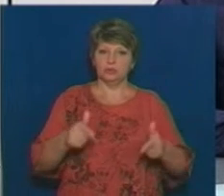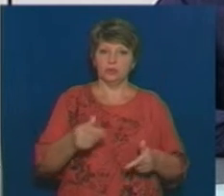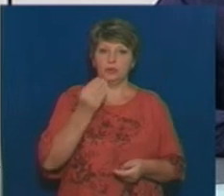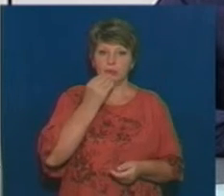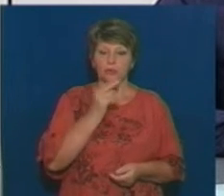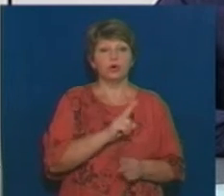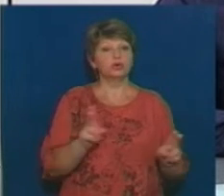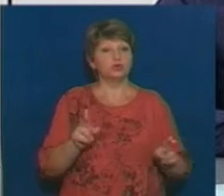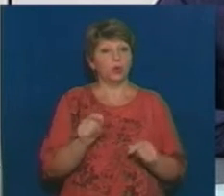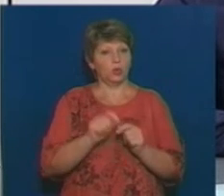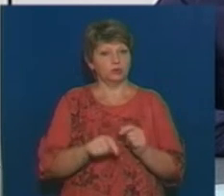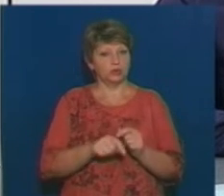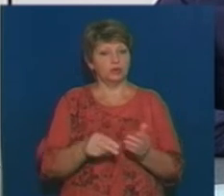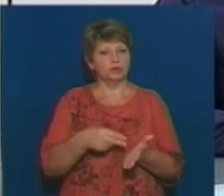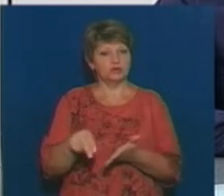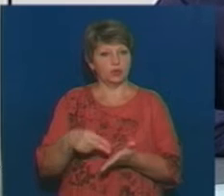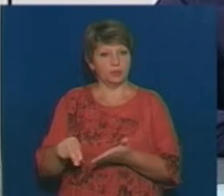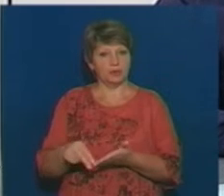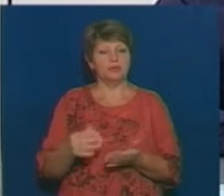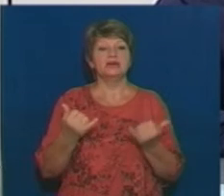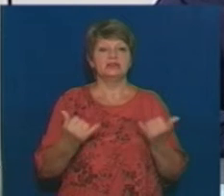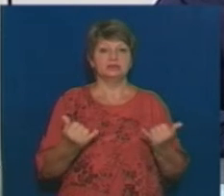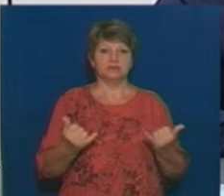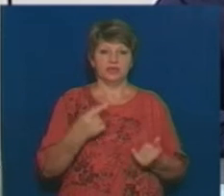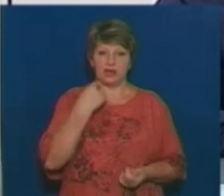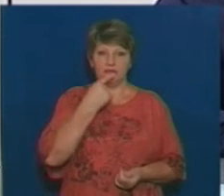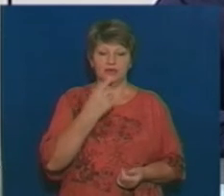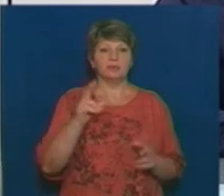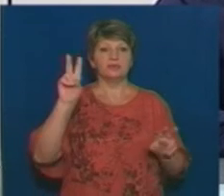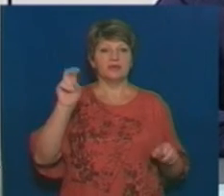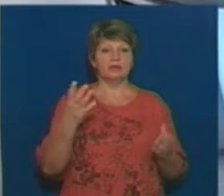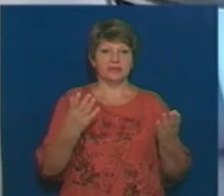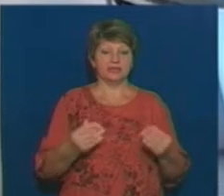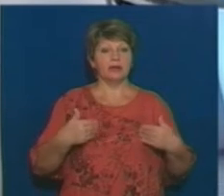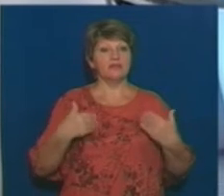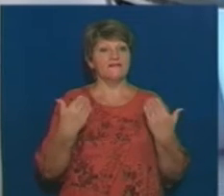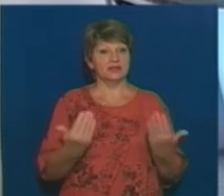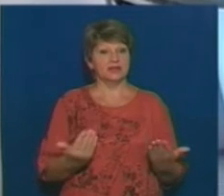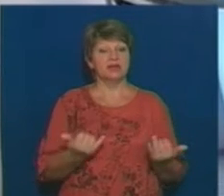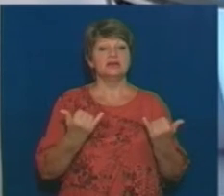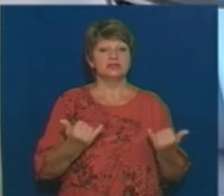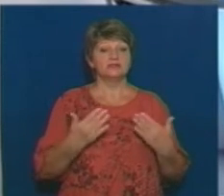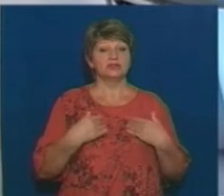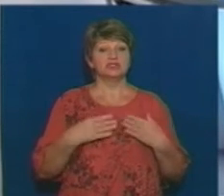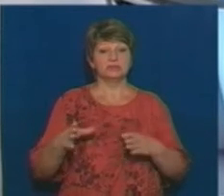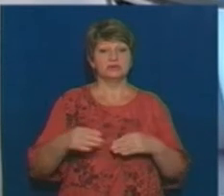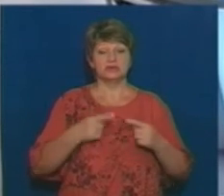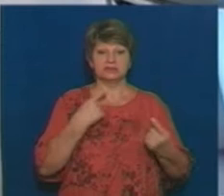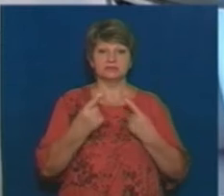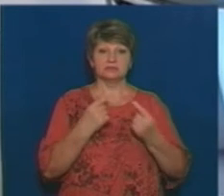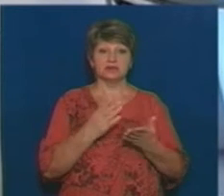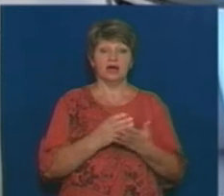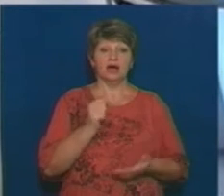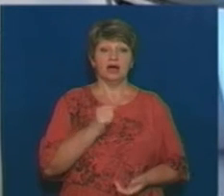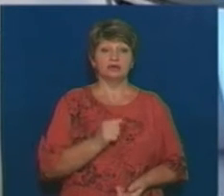Хто контролює їхню закупівлю? Про це сьогодні говоримо у темі дня. Вітаю! Сьогодні моїми співрозмовниками є Артур